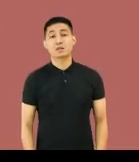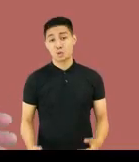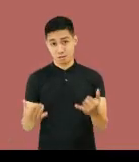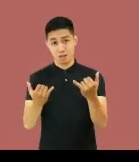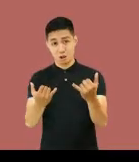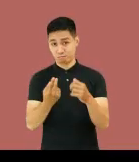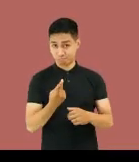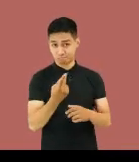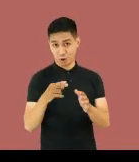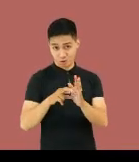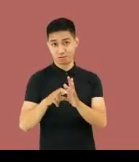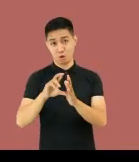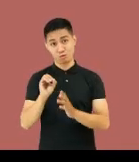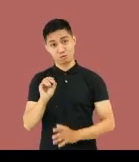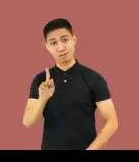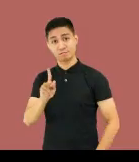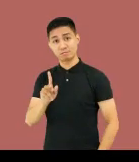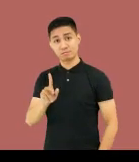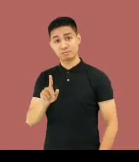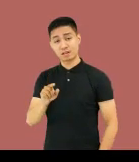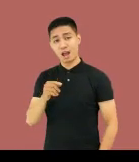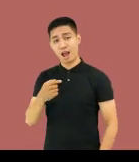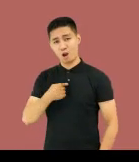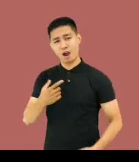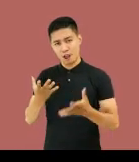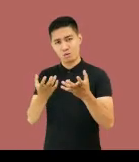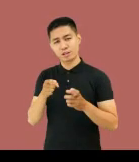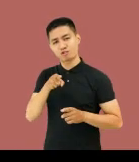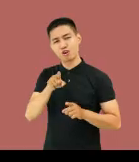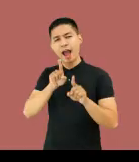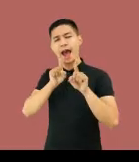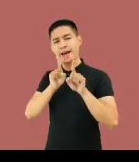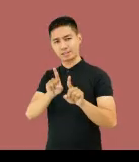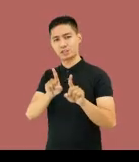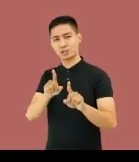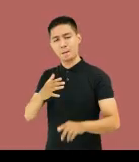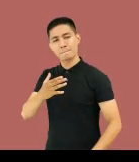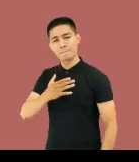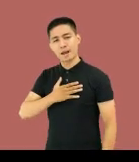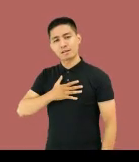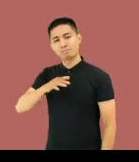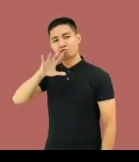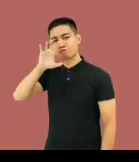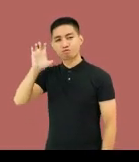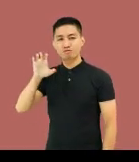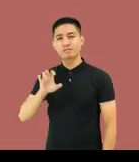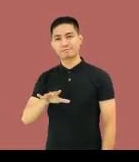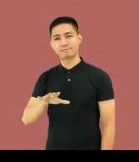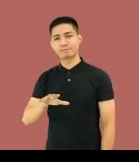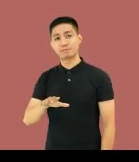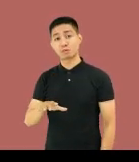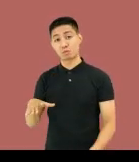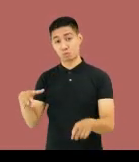Tayo ay magbabalik-aral muna. Nais kong tukuyin mo ang tamang sagot mula sa aking mga tanong.